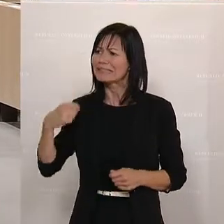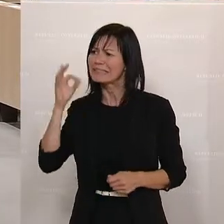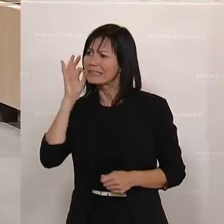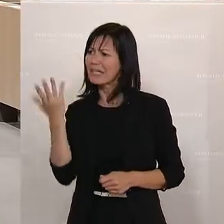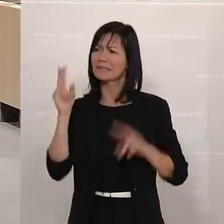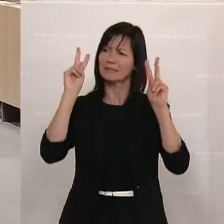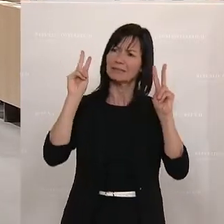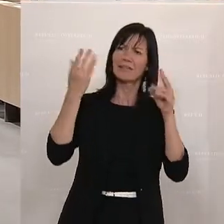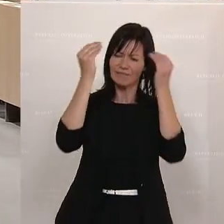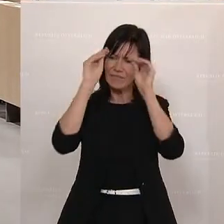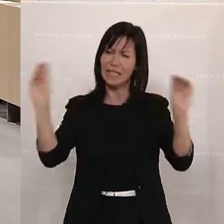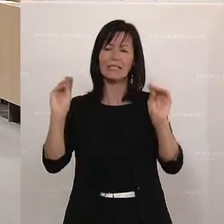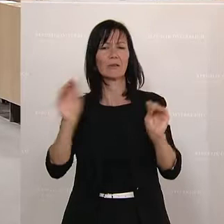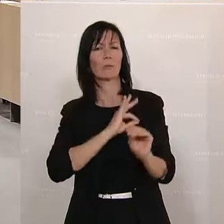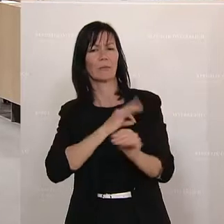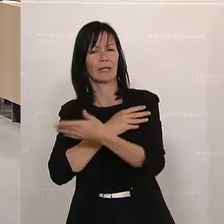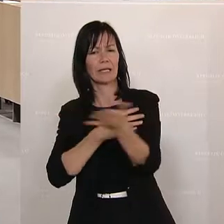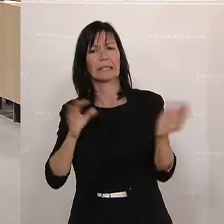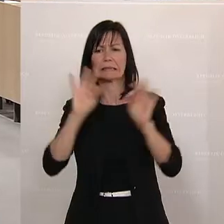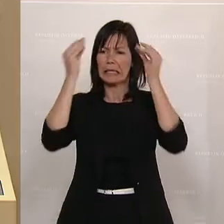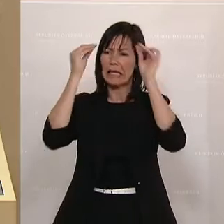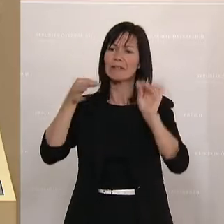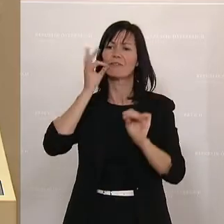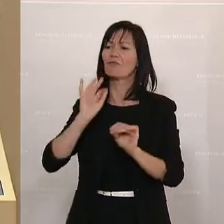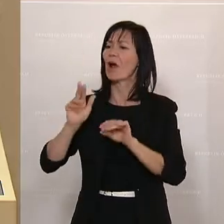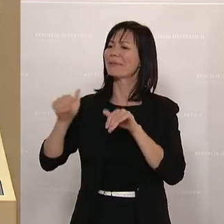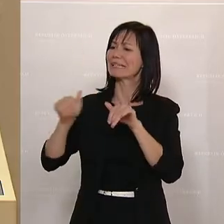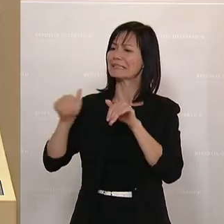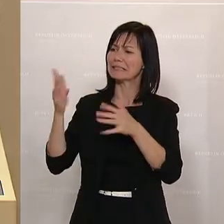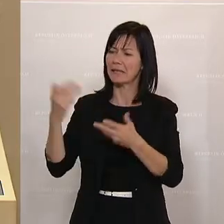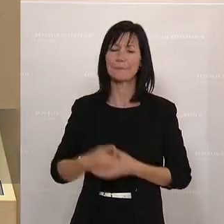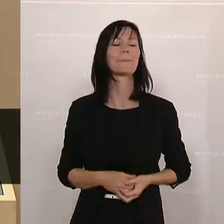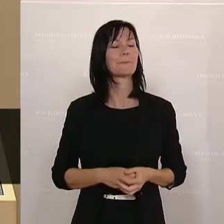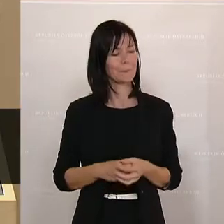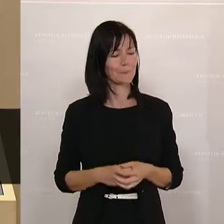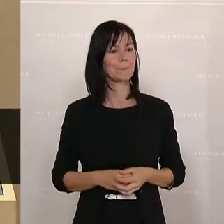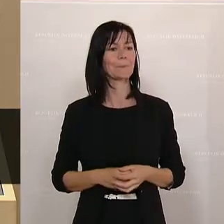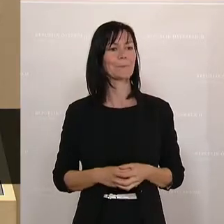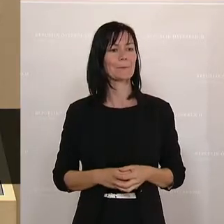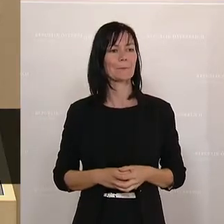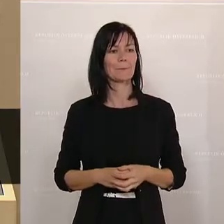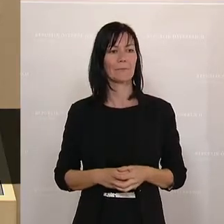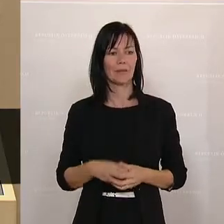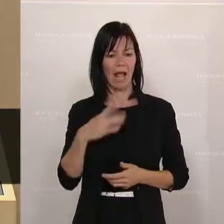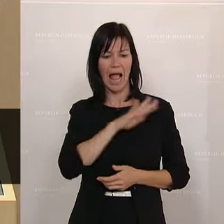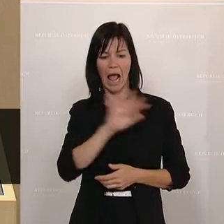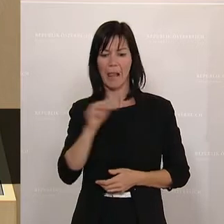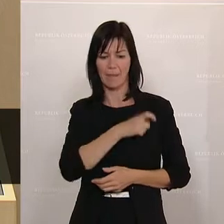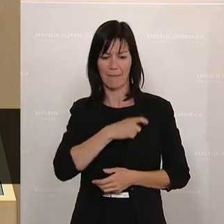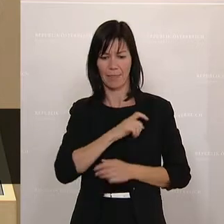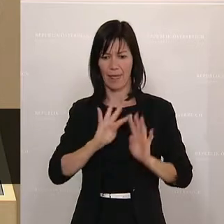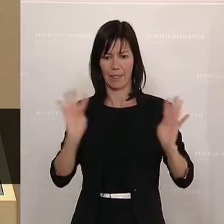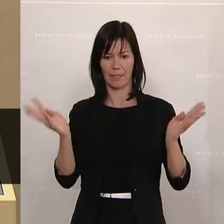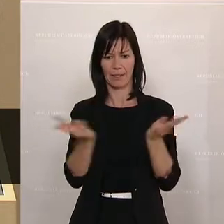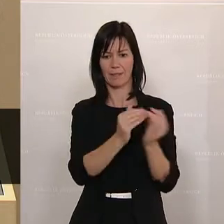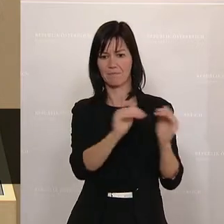Kolleginnen, werte Kollegen, sehr geehrte Frau Ministerin. Über das Vorhaben, das wir wirklich über alle Fraktionen hinweg teilen,